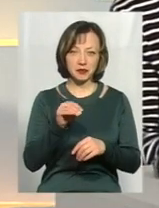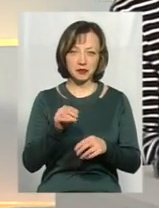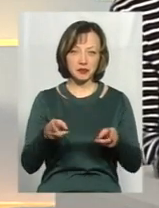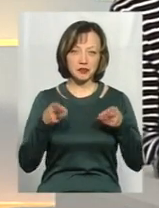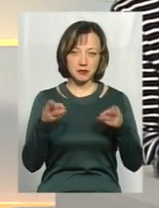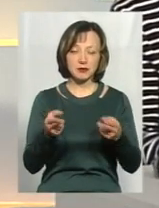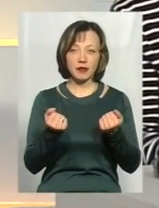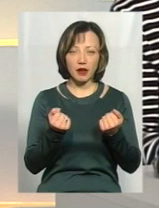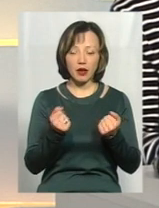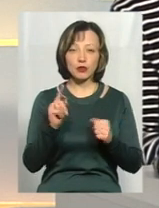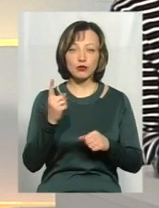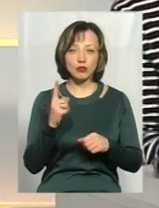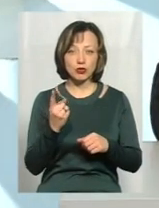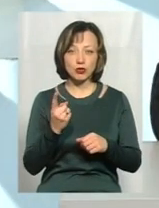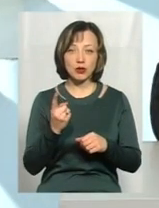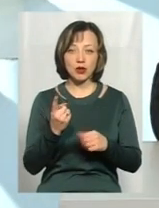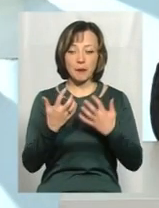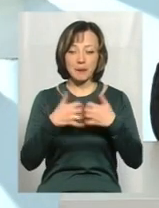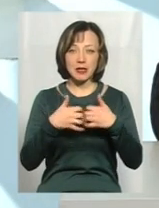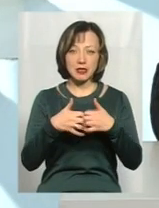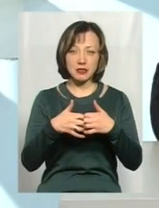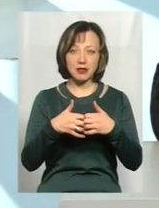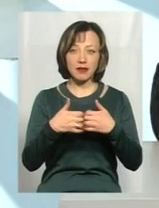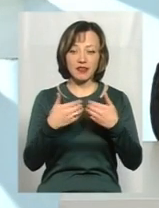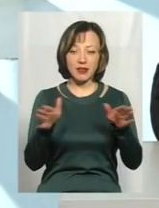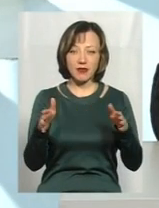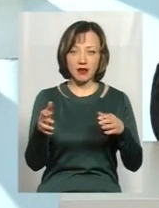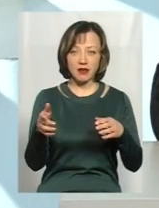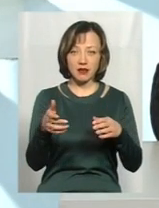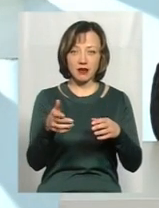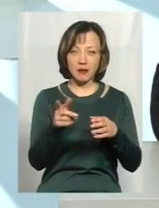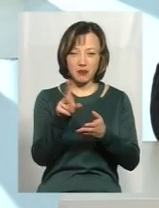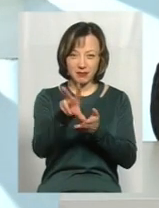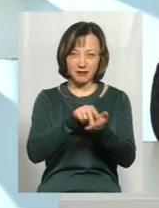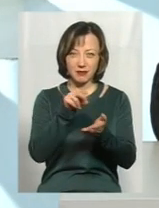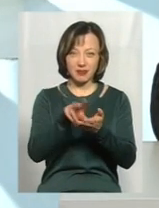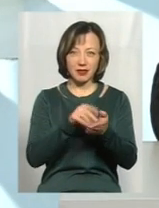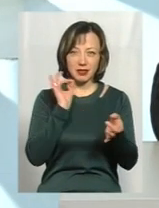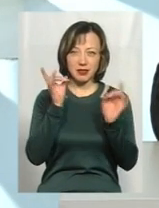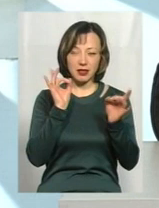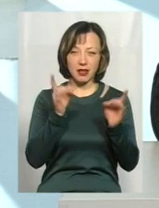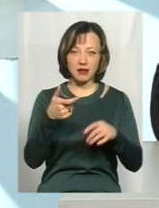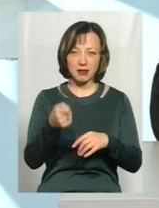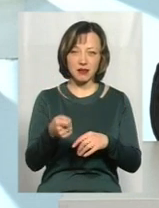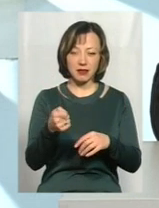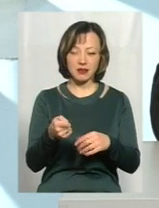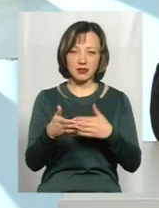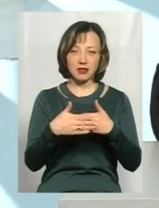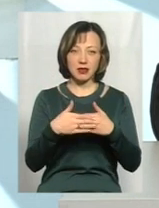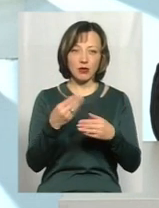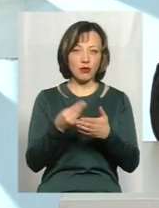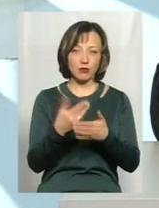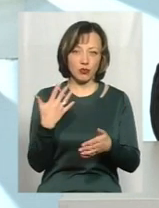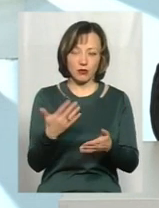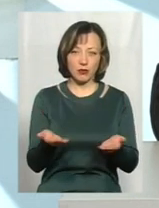ж... Профі, тому що сам пристрій для відкривання, для сканування сигналу, сигналізації, він коштує